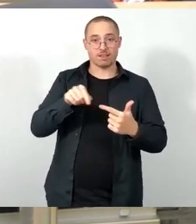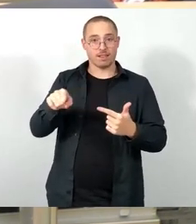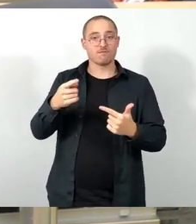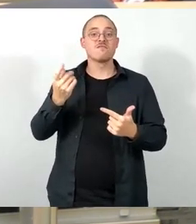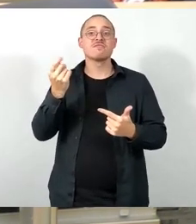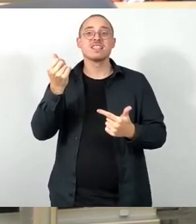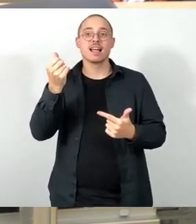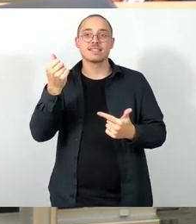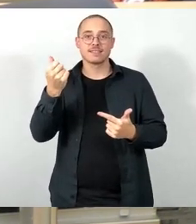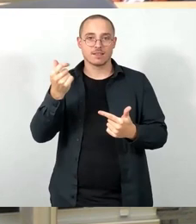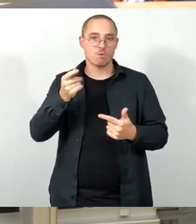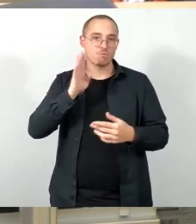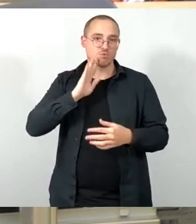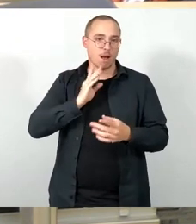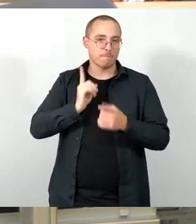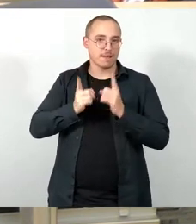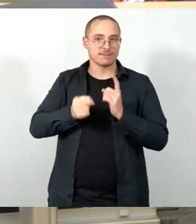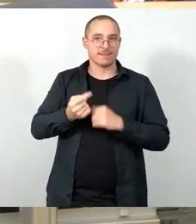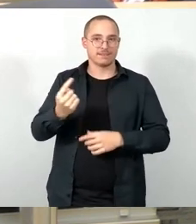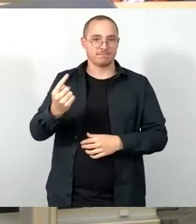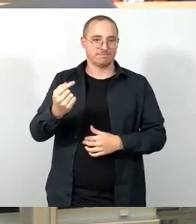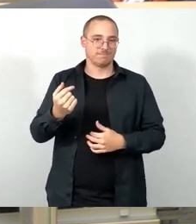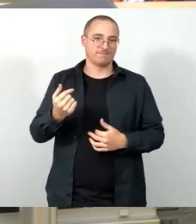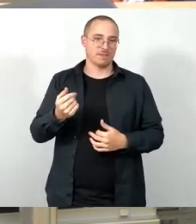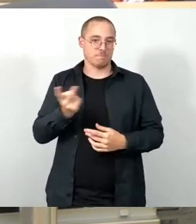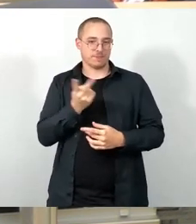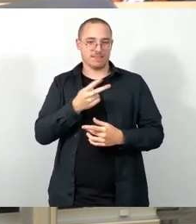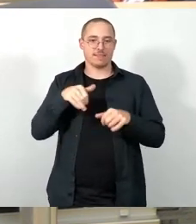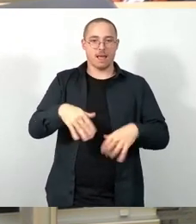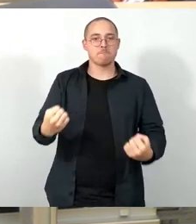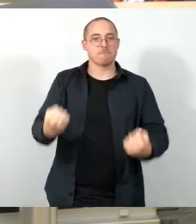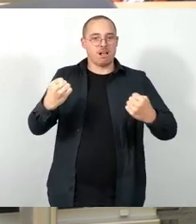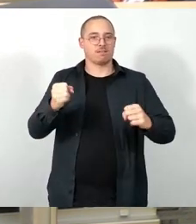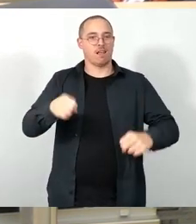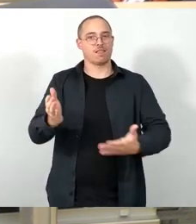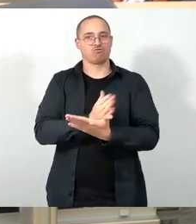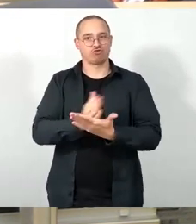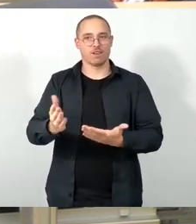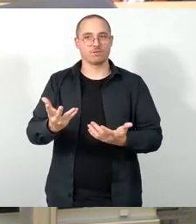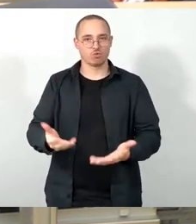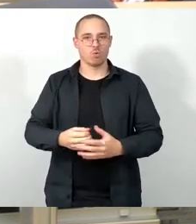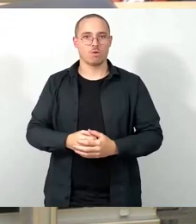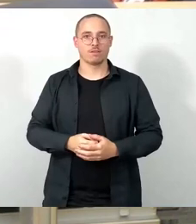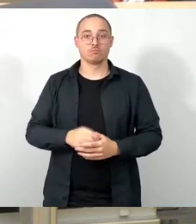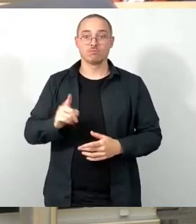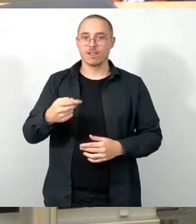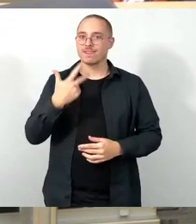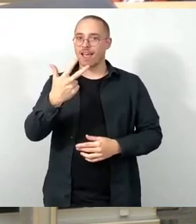vom fülligen Oberbürger gefüllt wird, lässt sich in drei Worten zusammenfassen. Haushaltssperre vor Erwach.